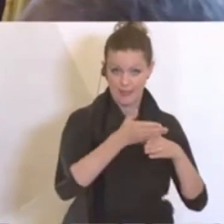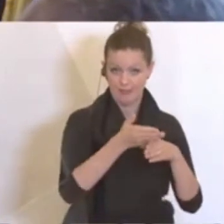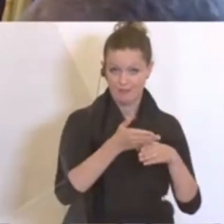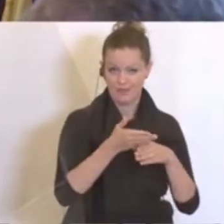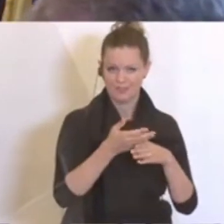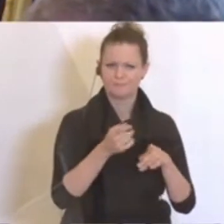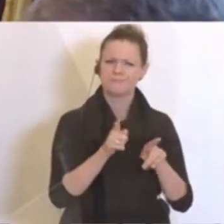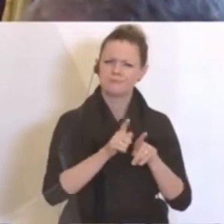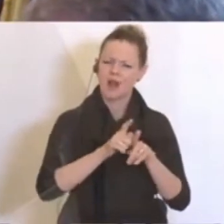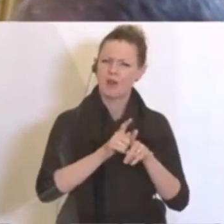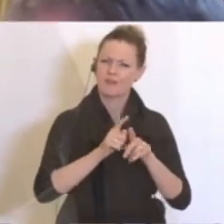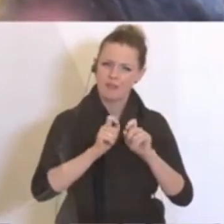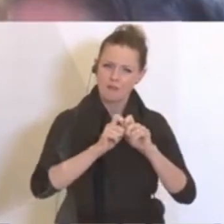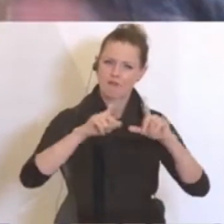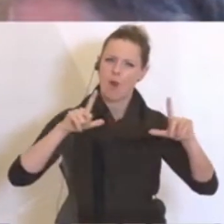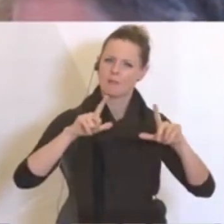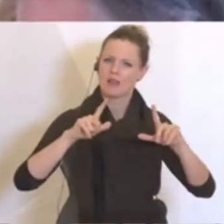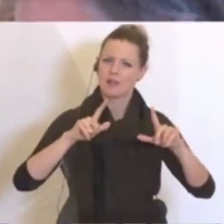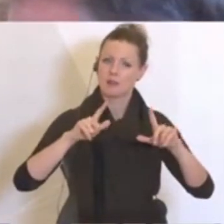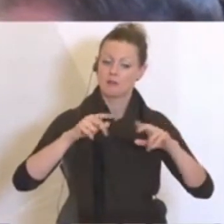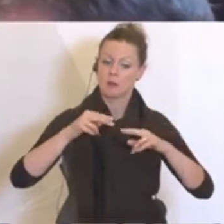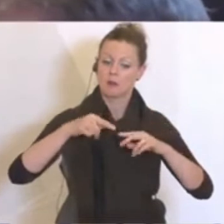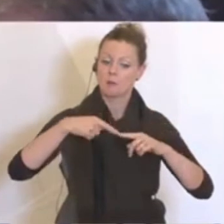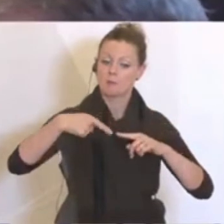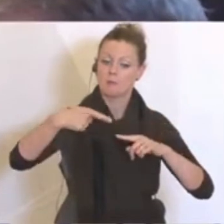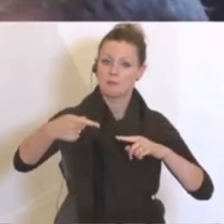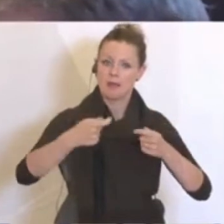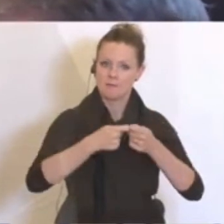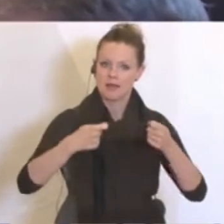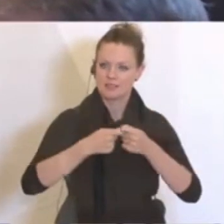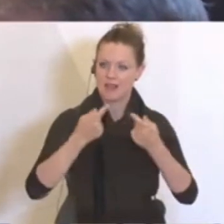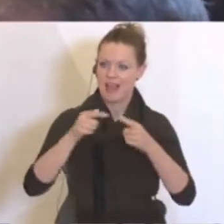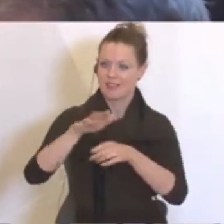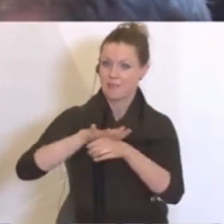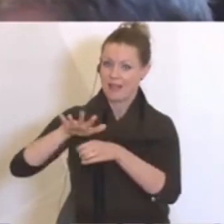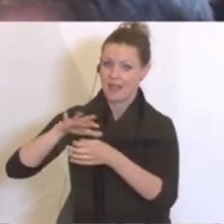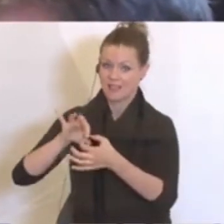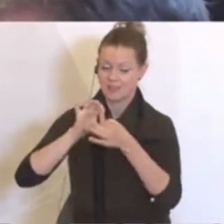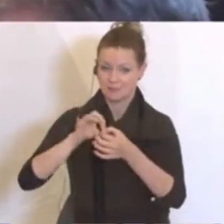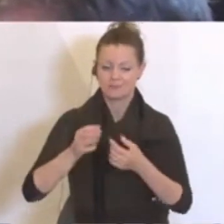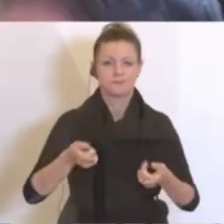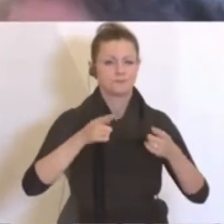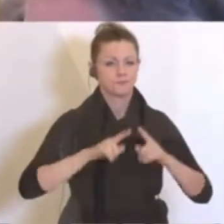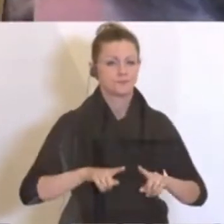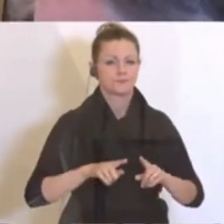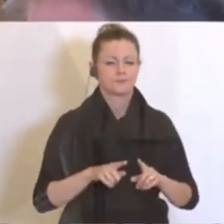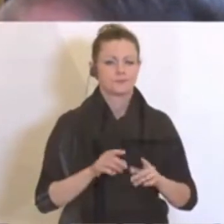Vorbild dann für weitere Maßnahmen in anderen Branchen? Und dann noch eine Frage zum